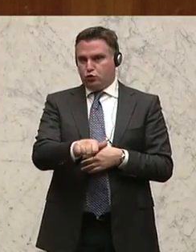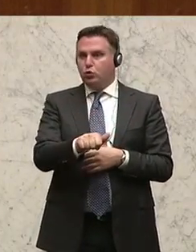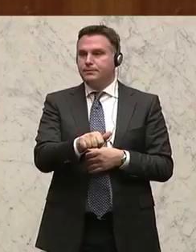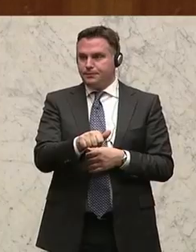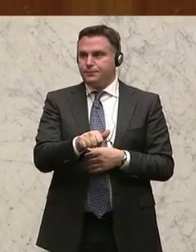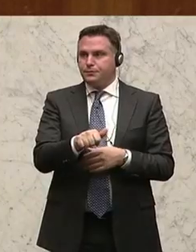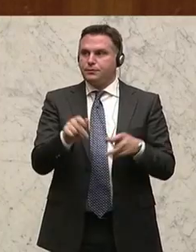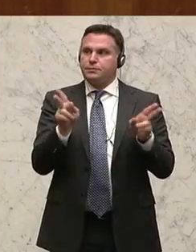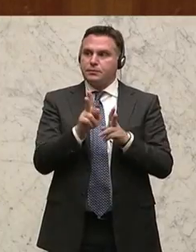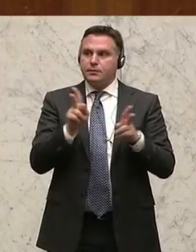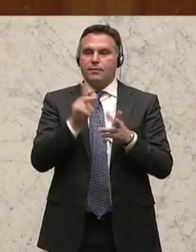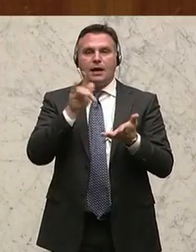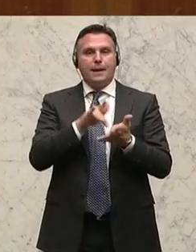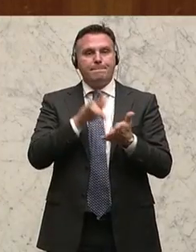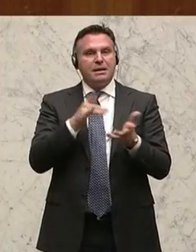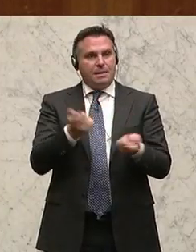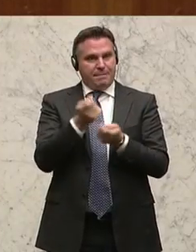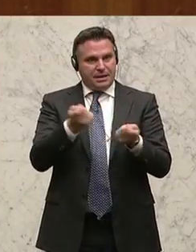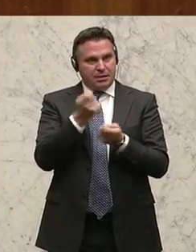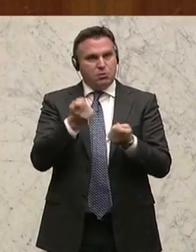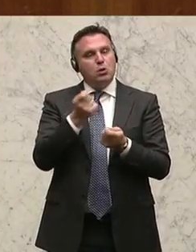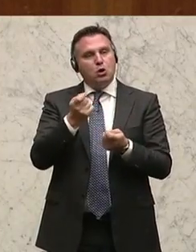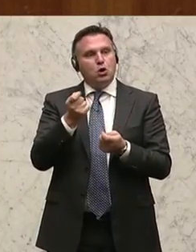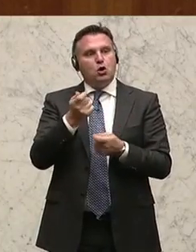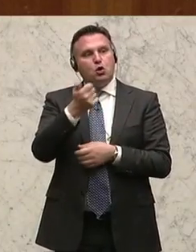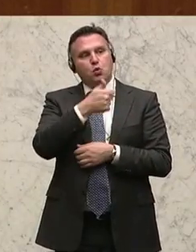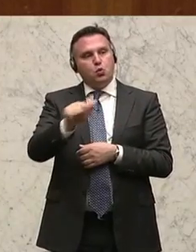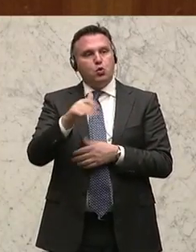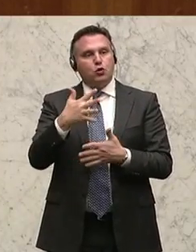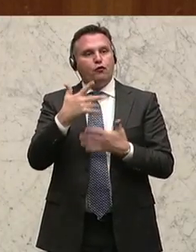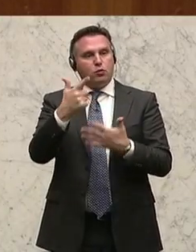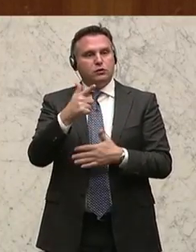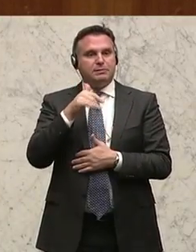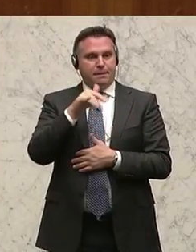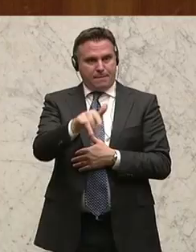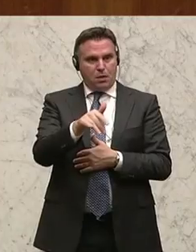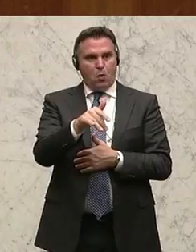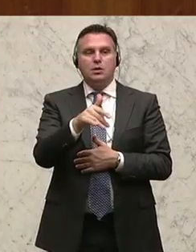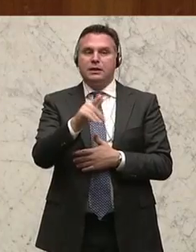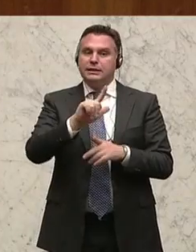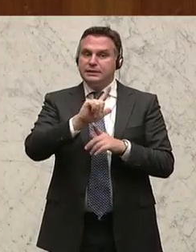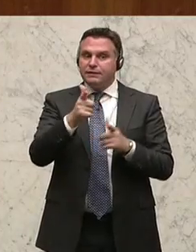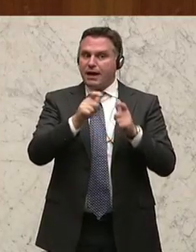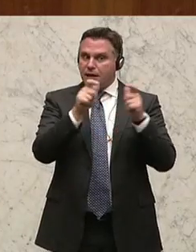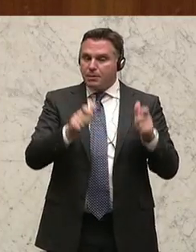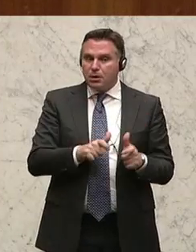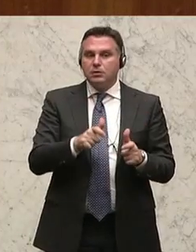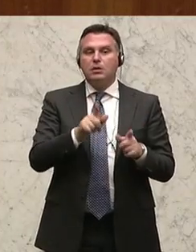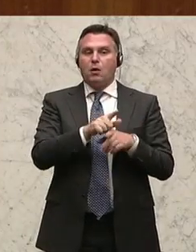einerseits bei den kleinen und mittelständischen Unternehmen mit 175 Millionen. Und das zweite Paket ist das